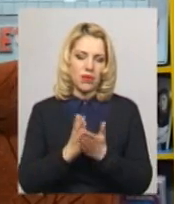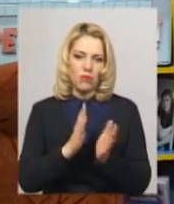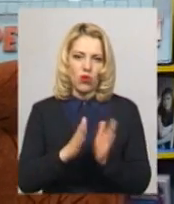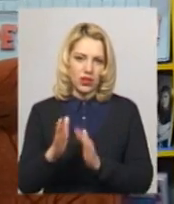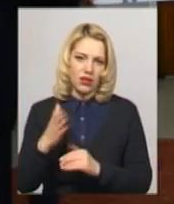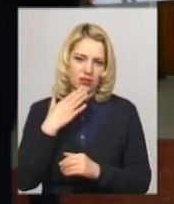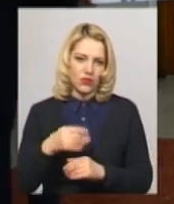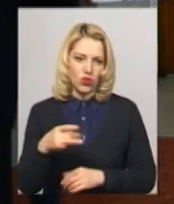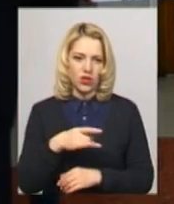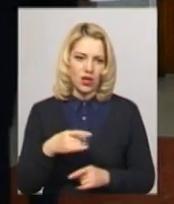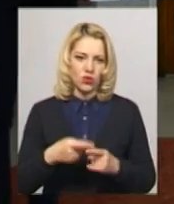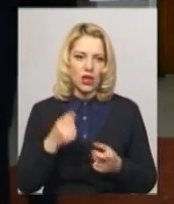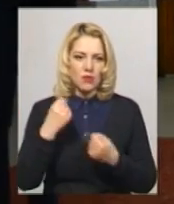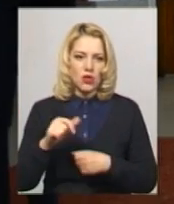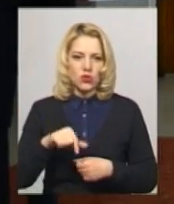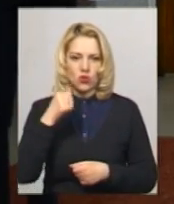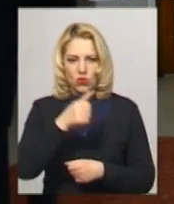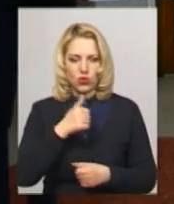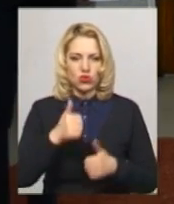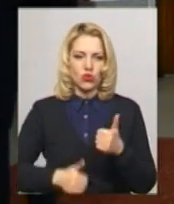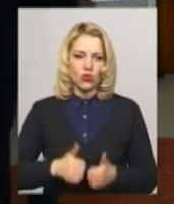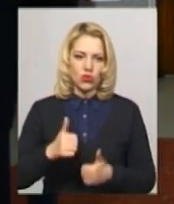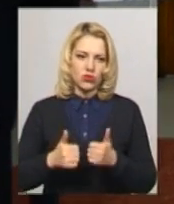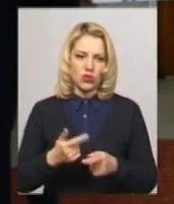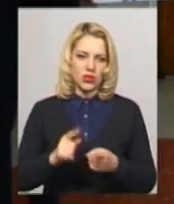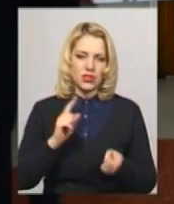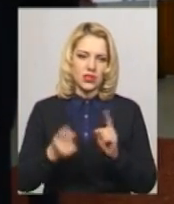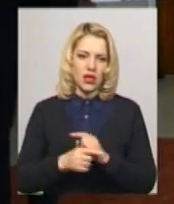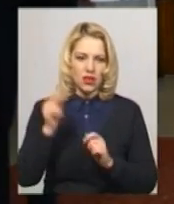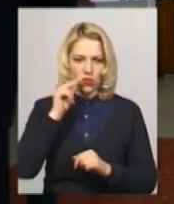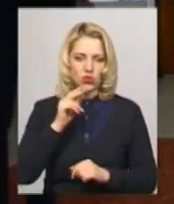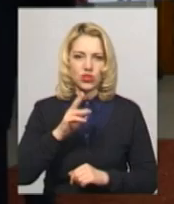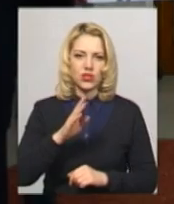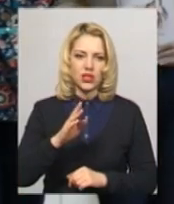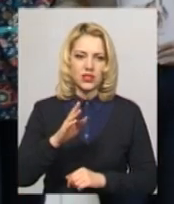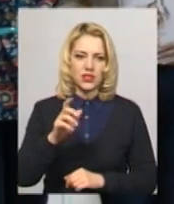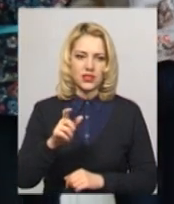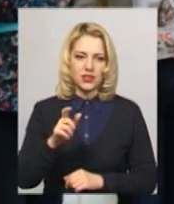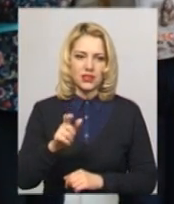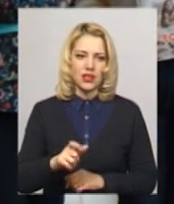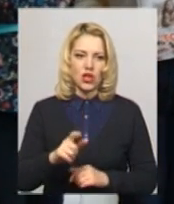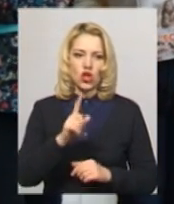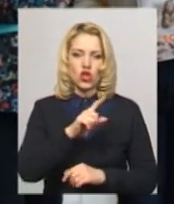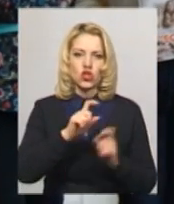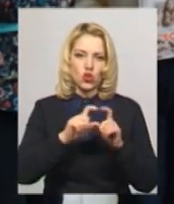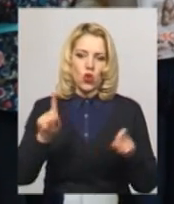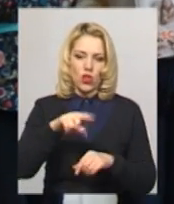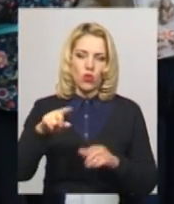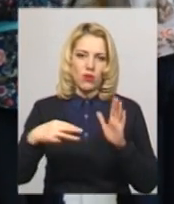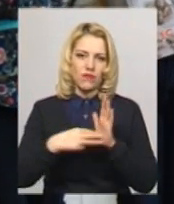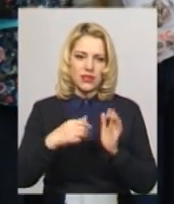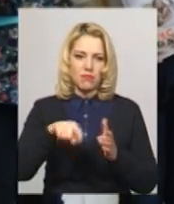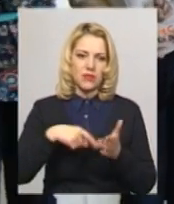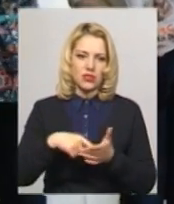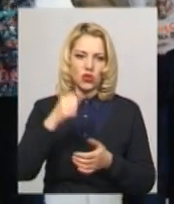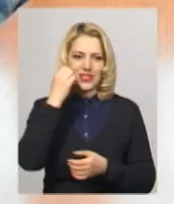у своїх районах. Переможниця цьогорічнього конкурсу «Книгуманія» стала учениця загальностісної школи номер 8 міста Старокостянтинів. Анна